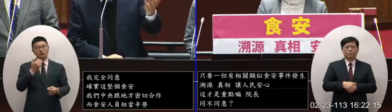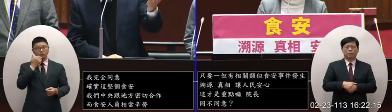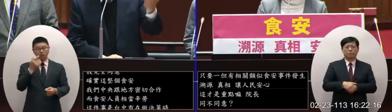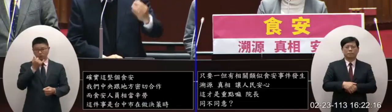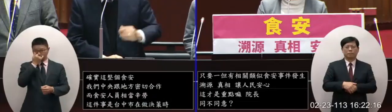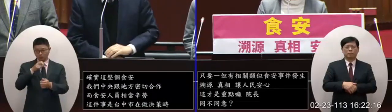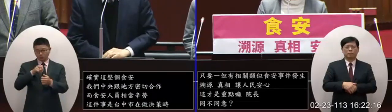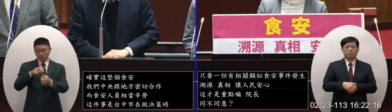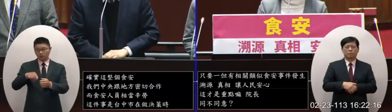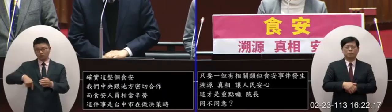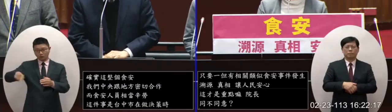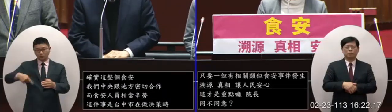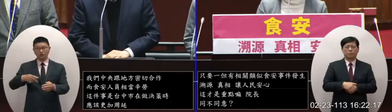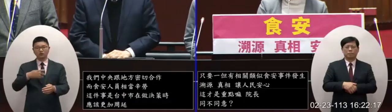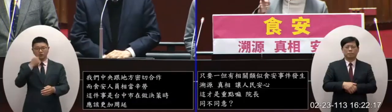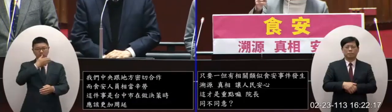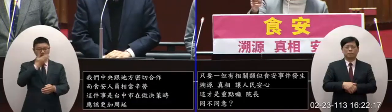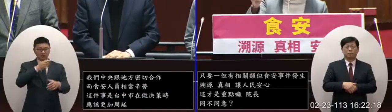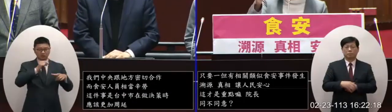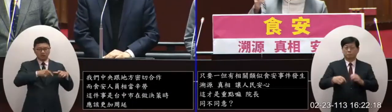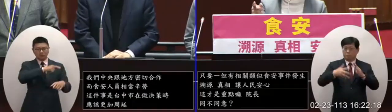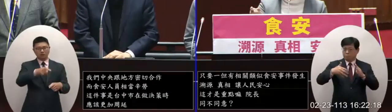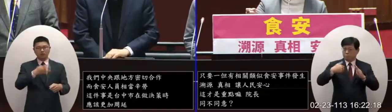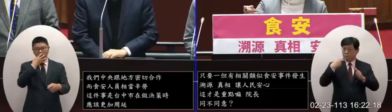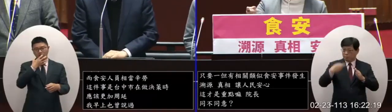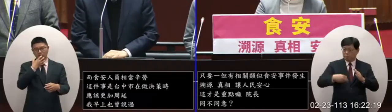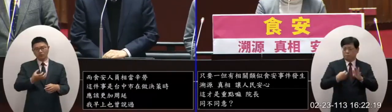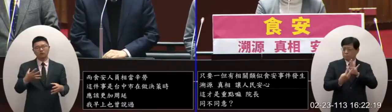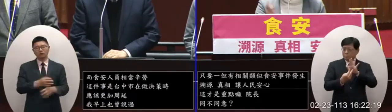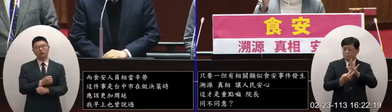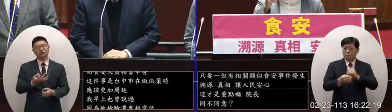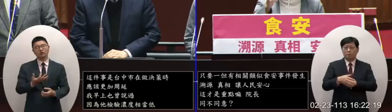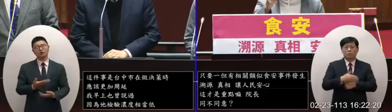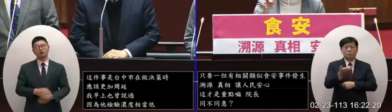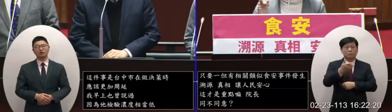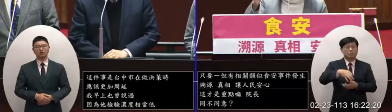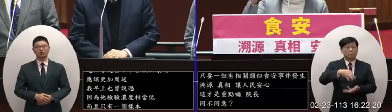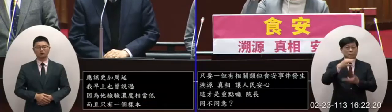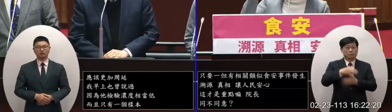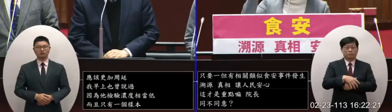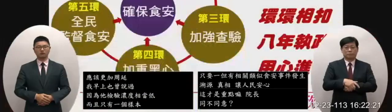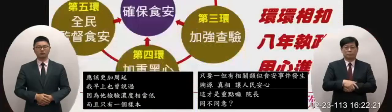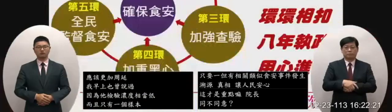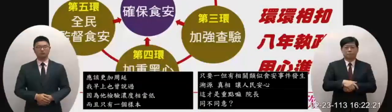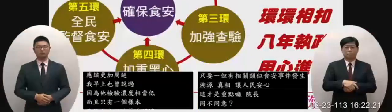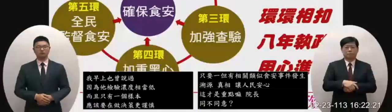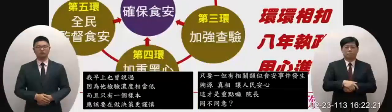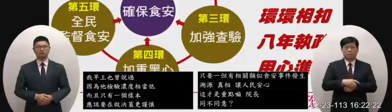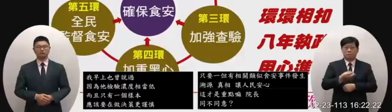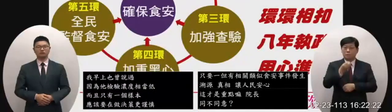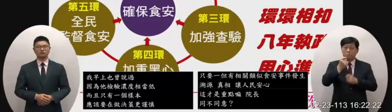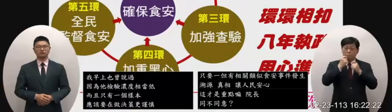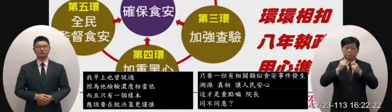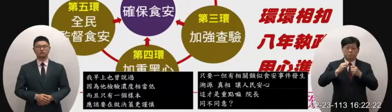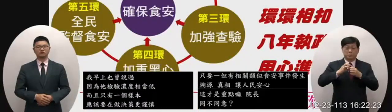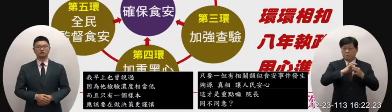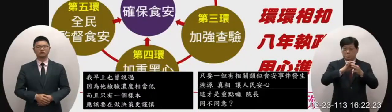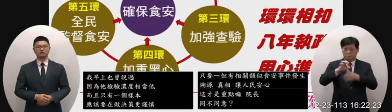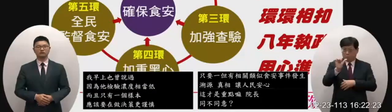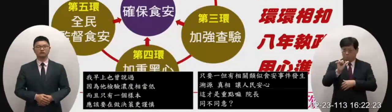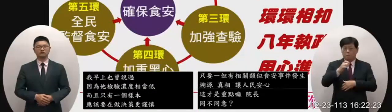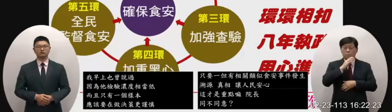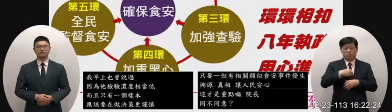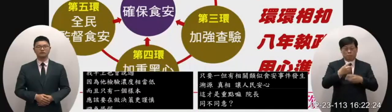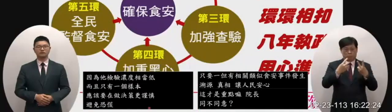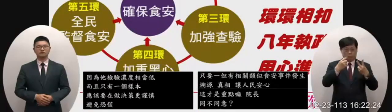台塘就因此而有很大的損失所以院長我們再來講一下你剛剛講的我們食安五環這是我們2016